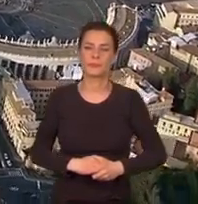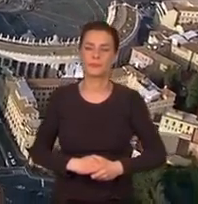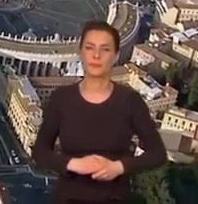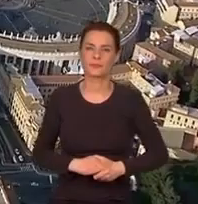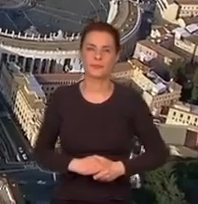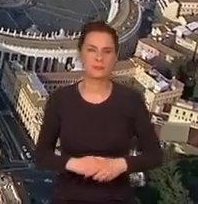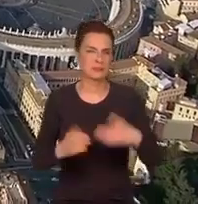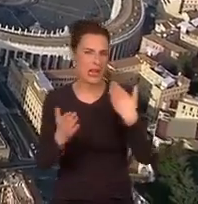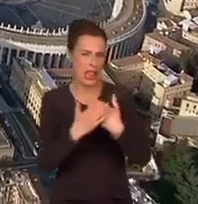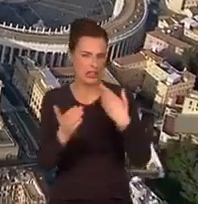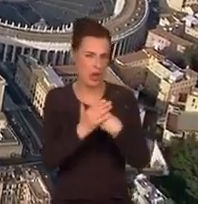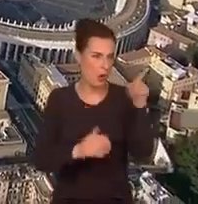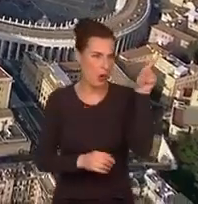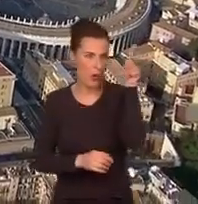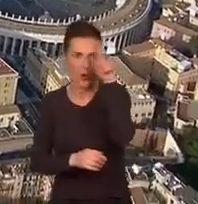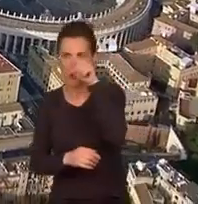Dlaczego owal?